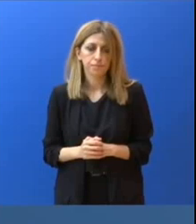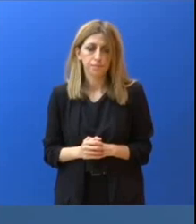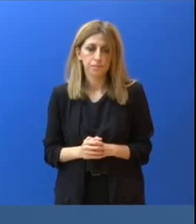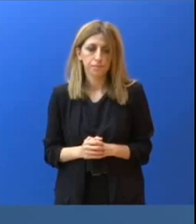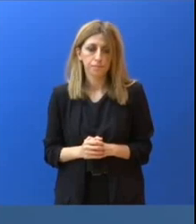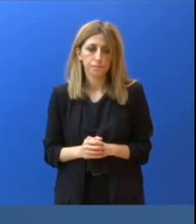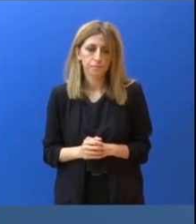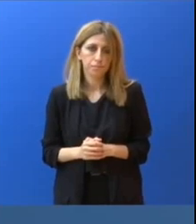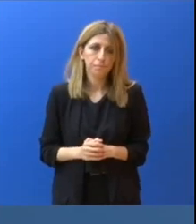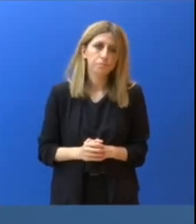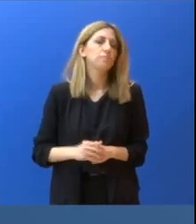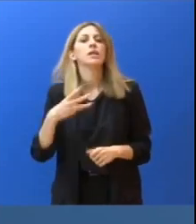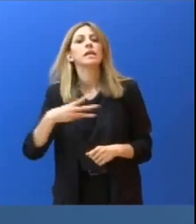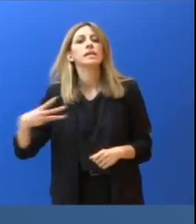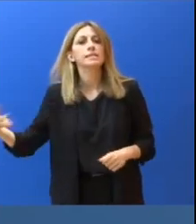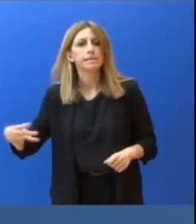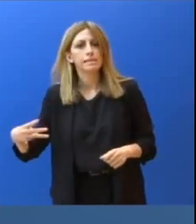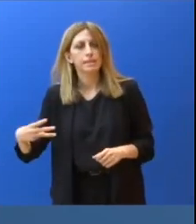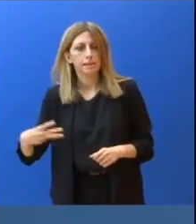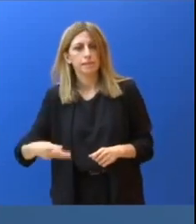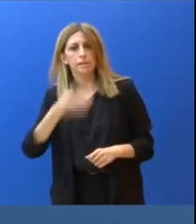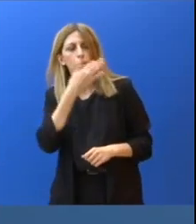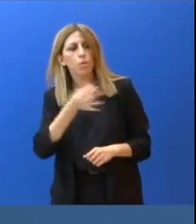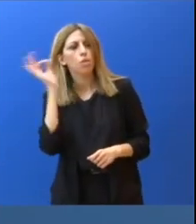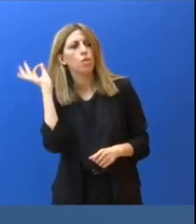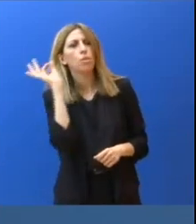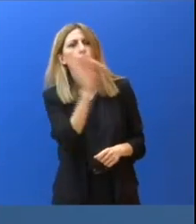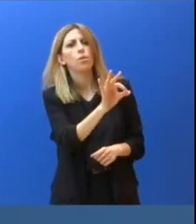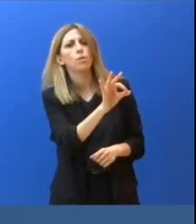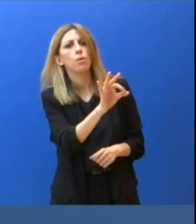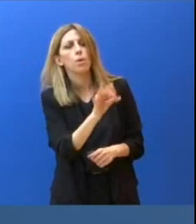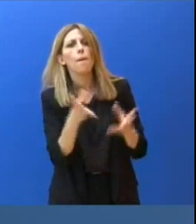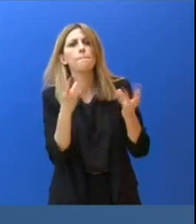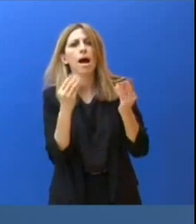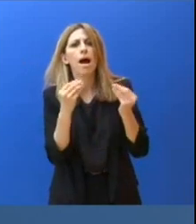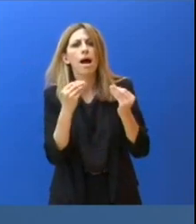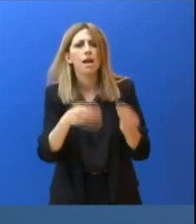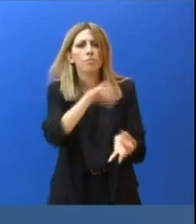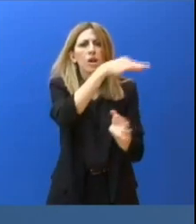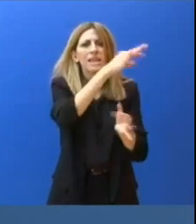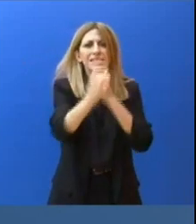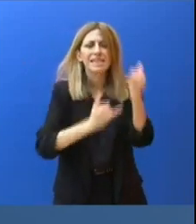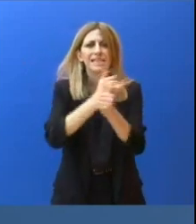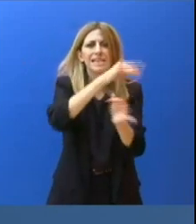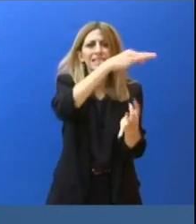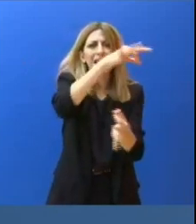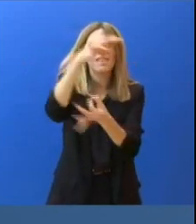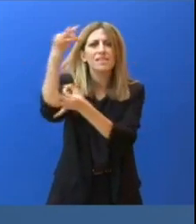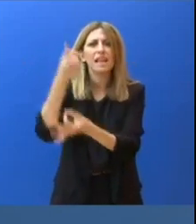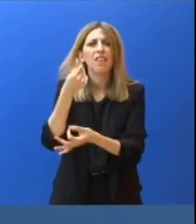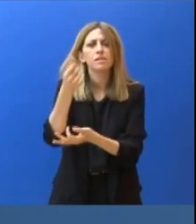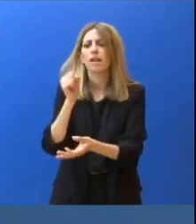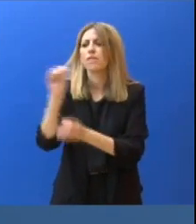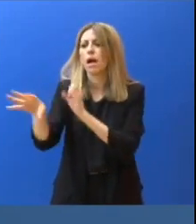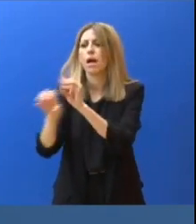Η αξιωματική αντιπολίτευση καταγγέλει ότι πήραν δημόσιο χρήμα δεκάδες ανύπαρκτες ιστοσελίδες κάνοντας λόγο για πάρτι ή μετέρων με τα λεφτά των